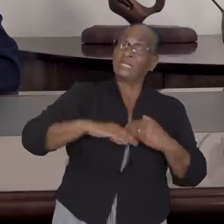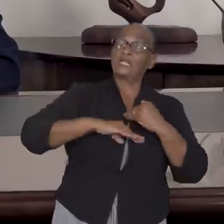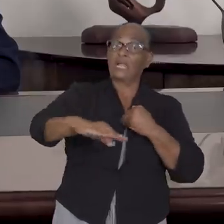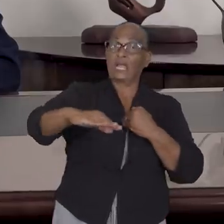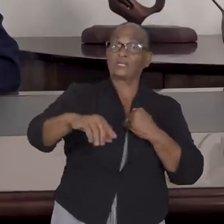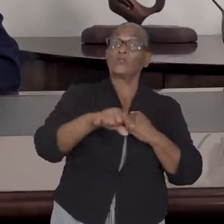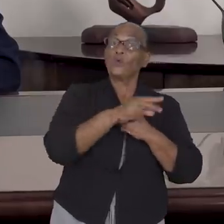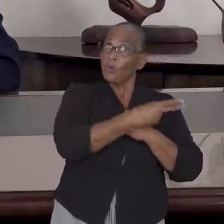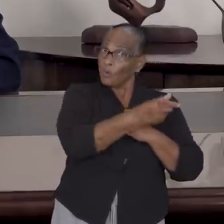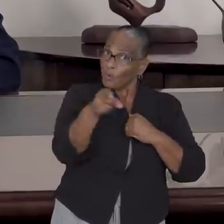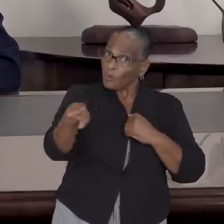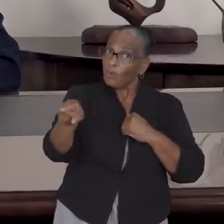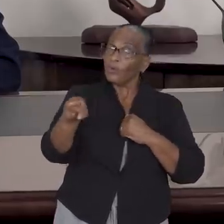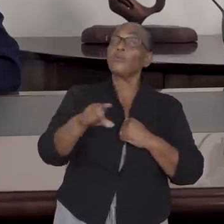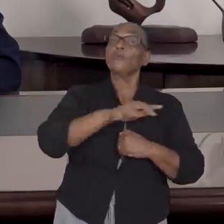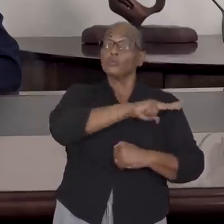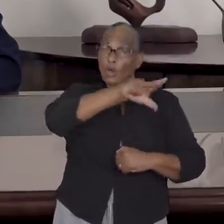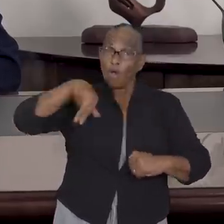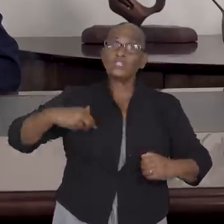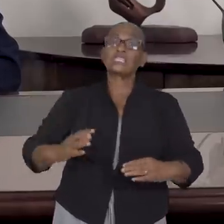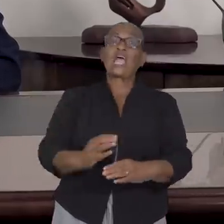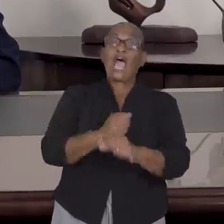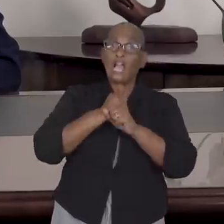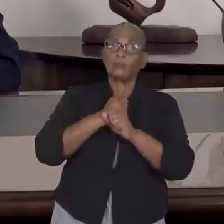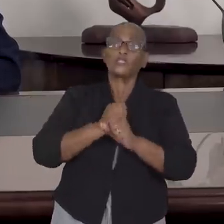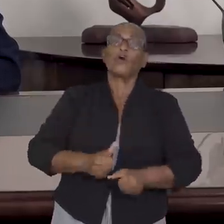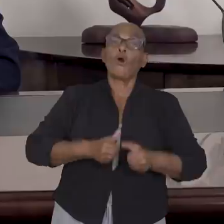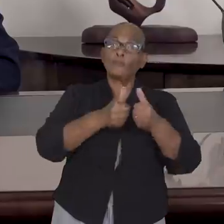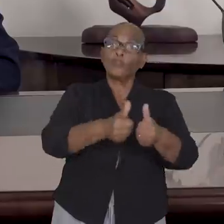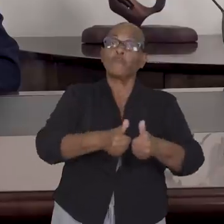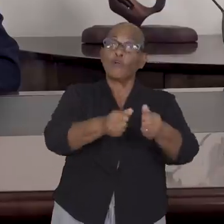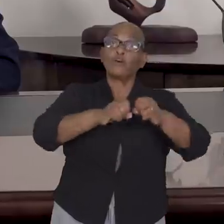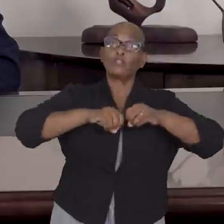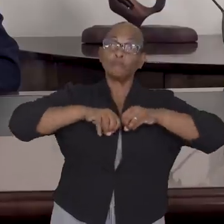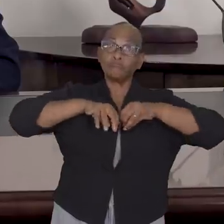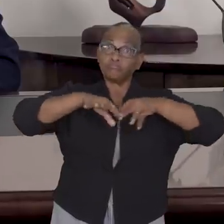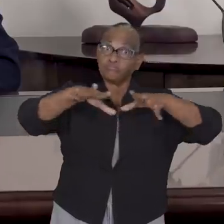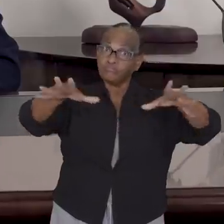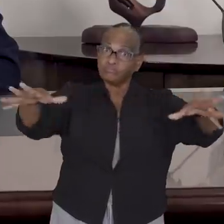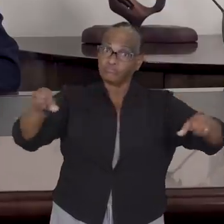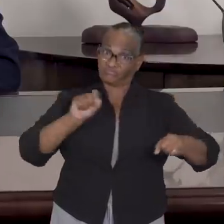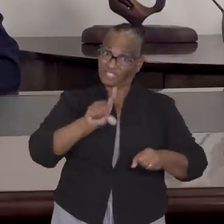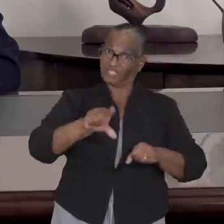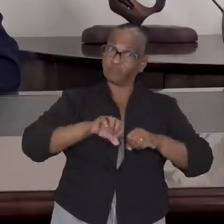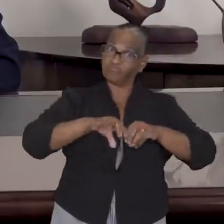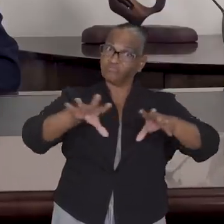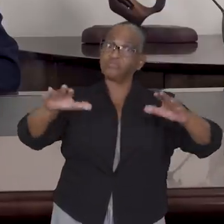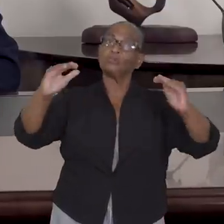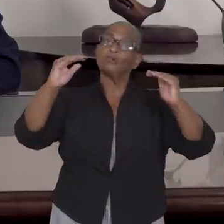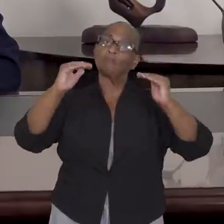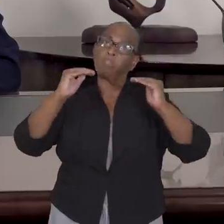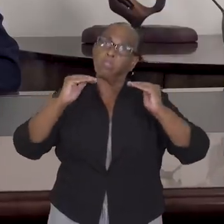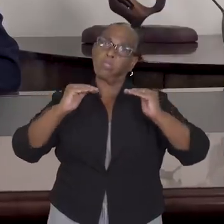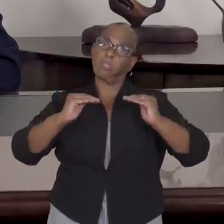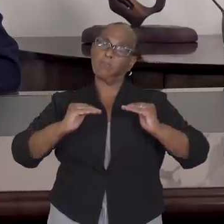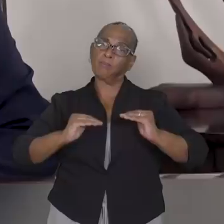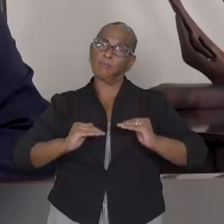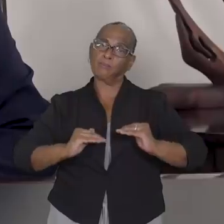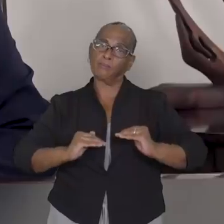persoon die ons zal moeten helpen om de gevolgen van de verspreiding van het virus te minimaliseren.